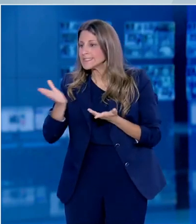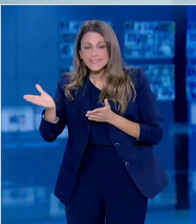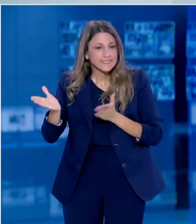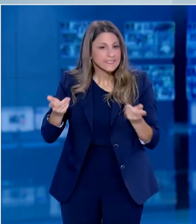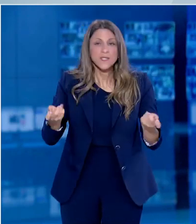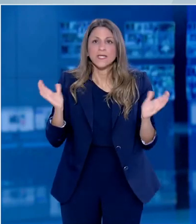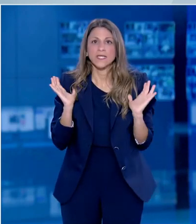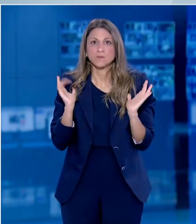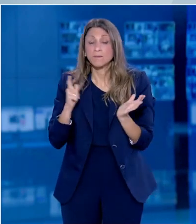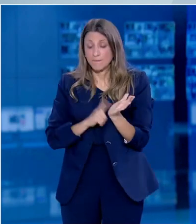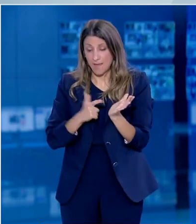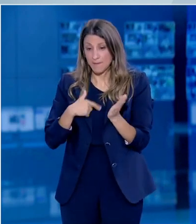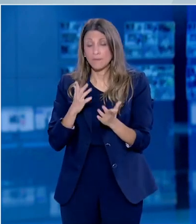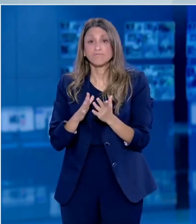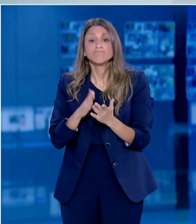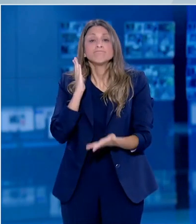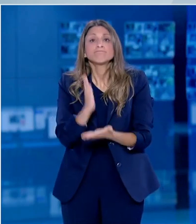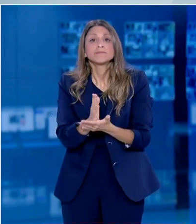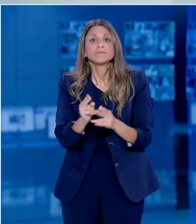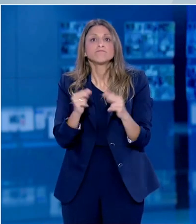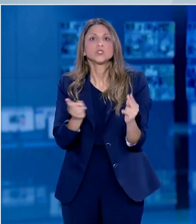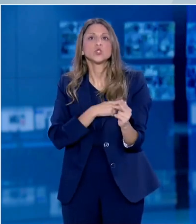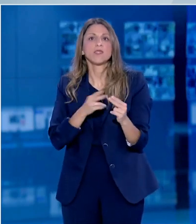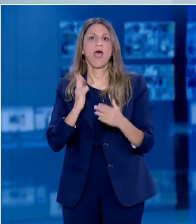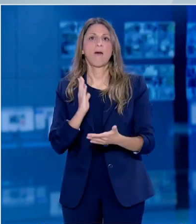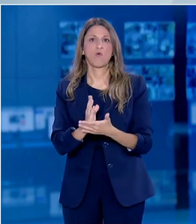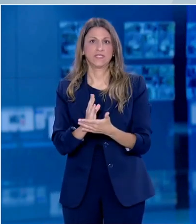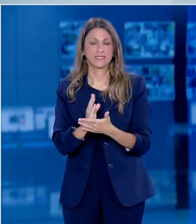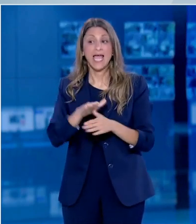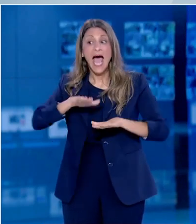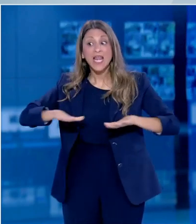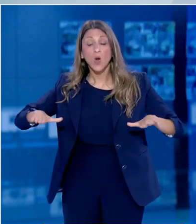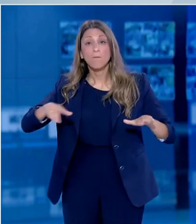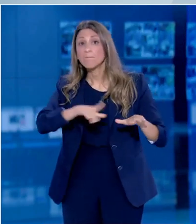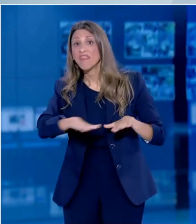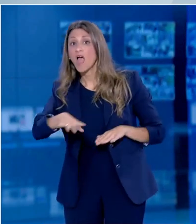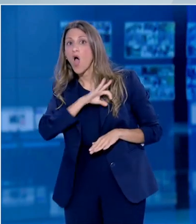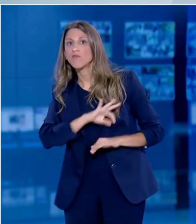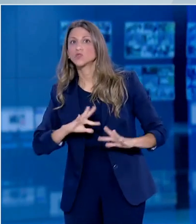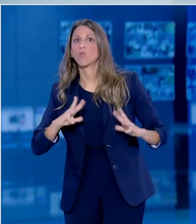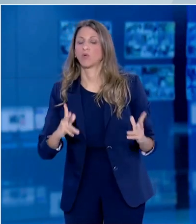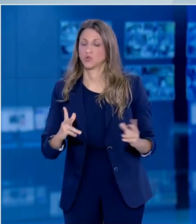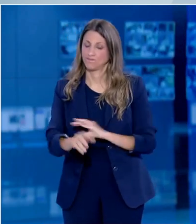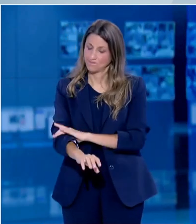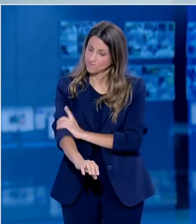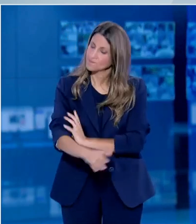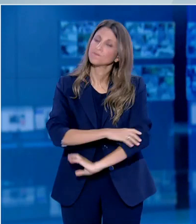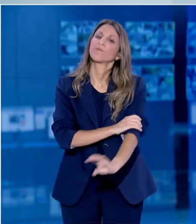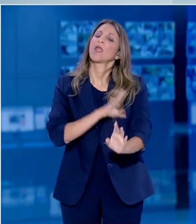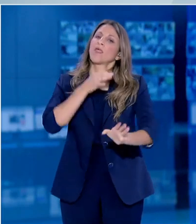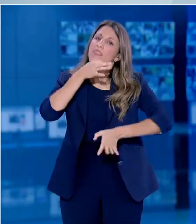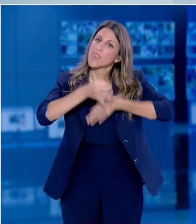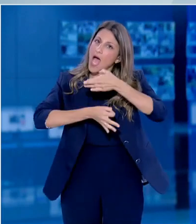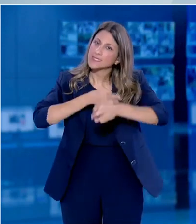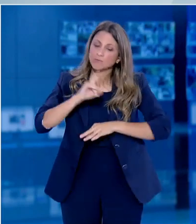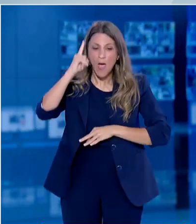έως τώρα διαθέσιμων δεδομένων αλλά και των αναγκών των παιδιών. Θα προσπαθήσω γρήγορα να αναλύσω τα επιχειρήματα και να εξετάσω τις αγωνίες όλων μας